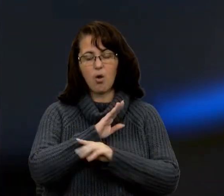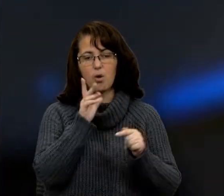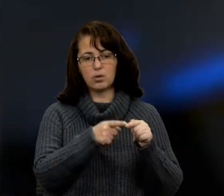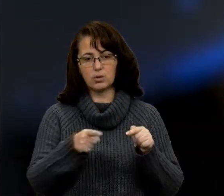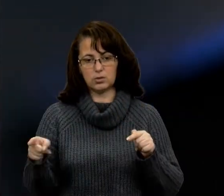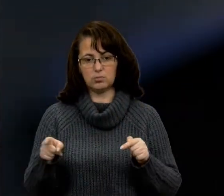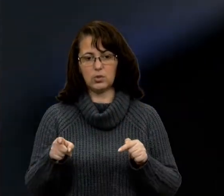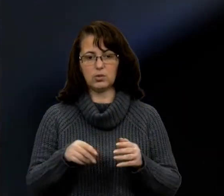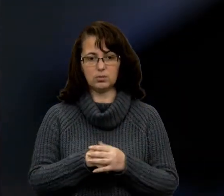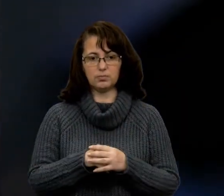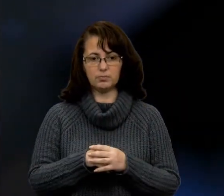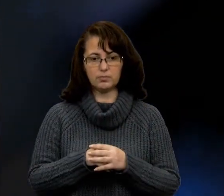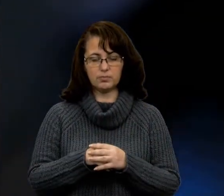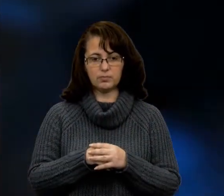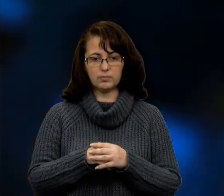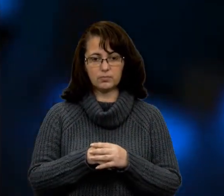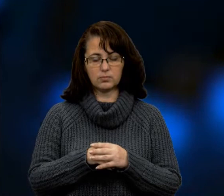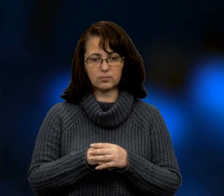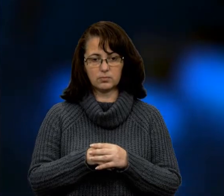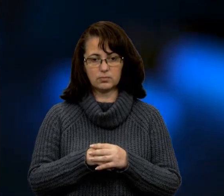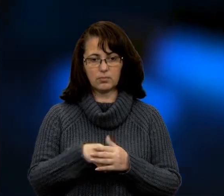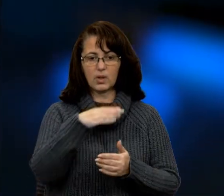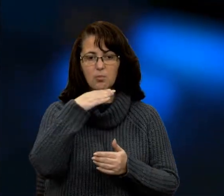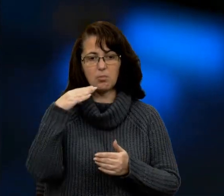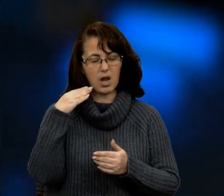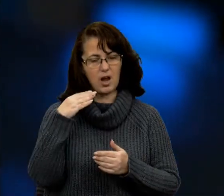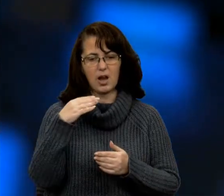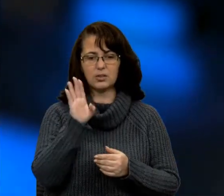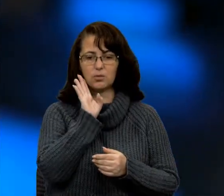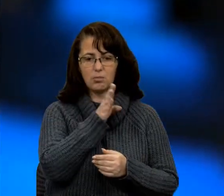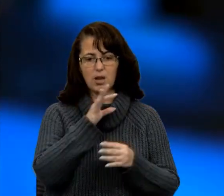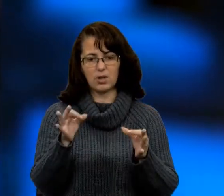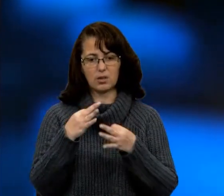-го року на ручку. Багато що розповідала.